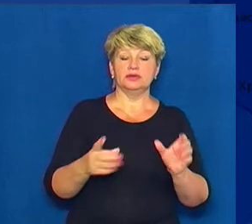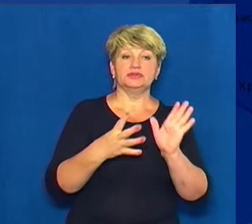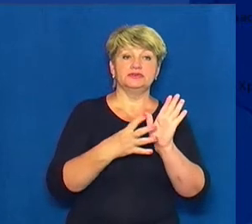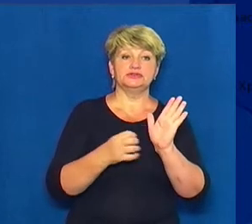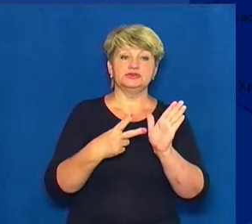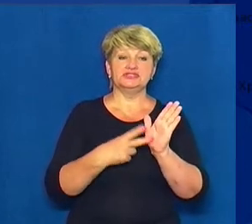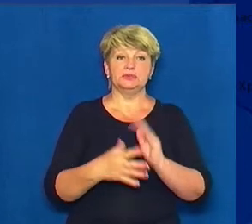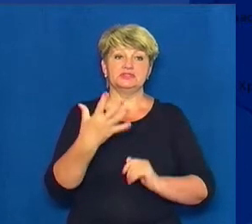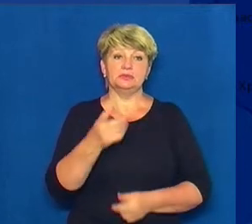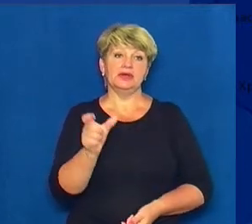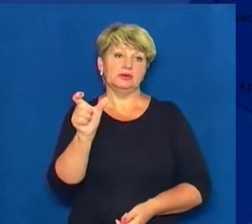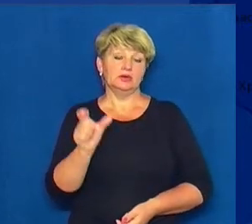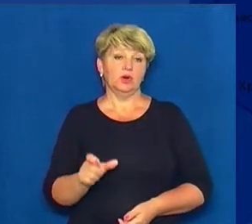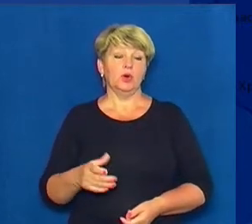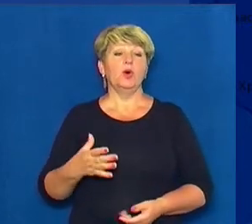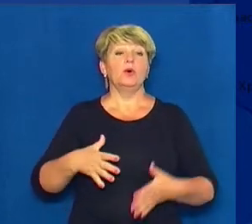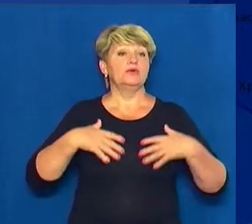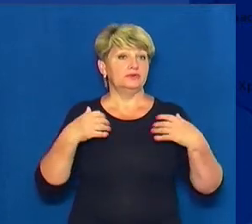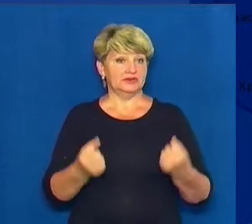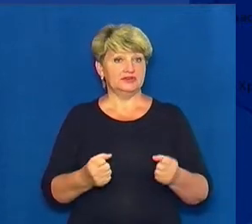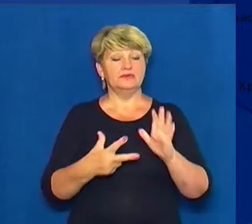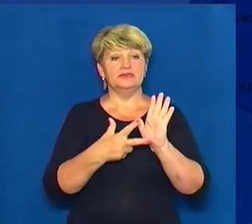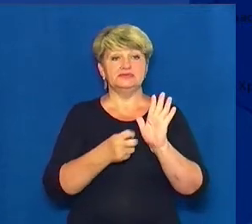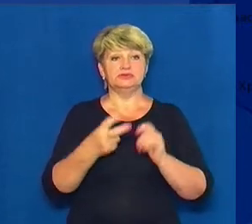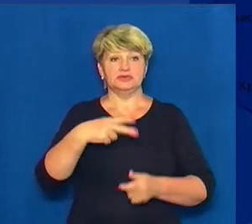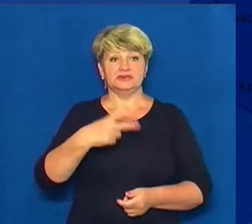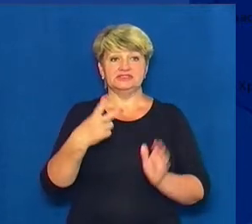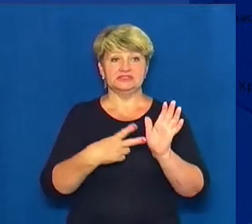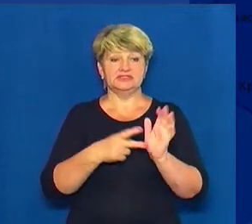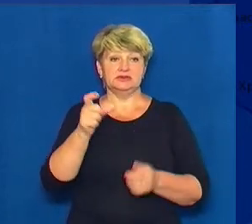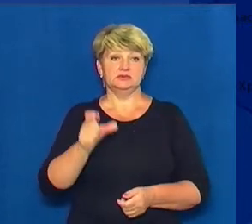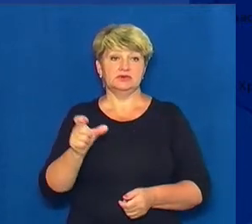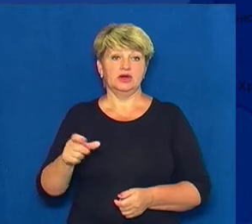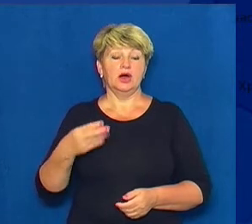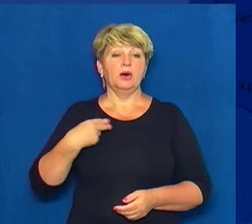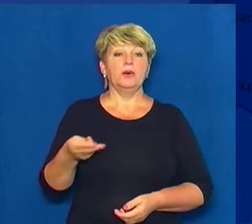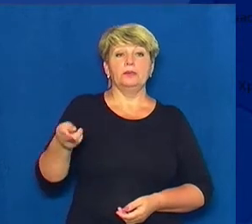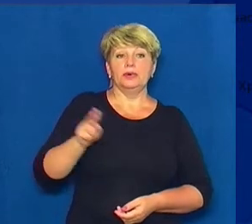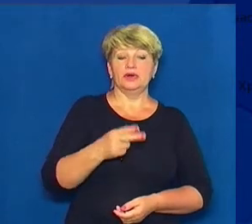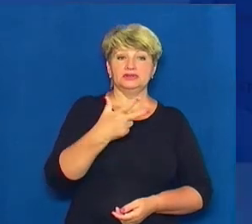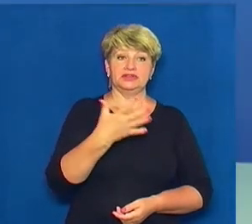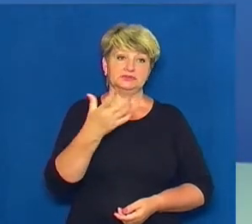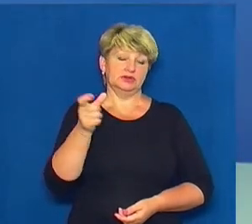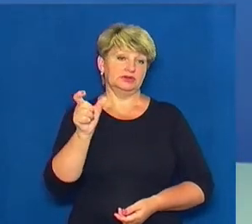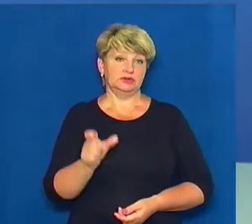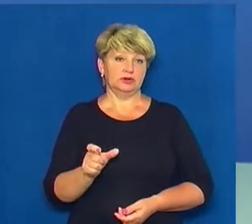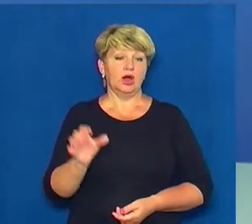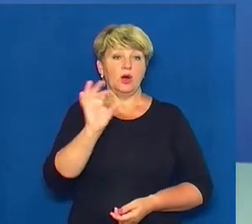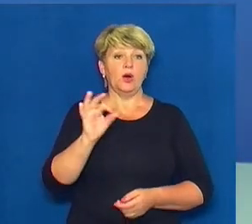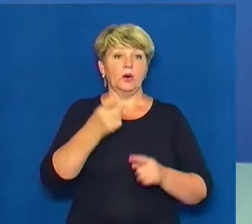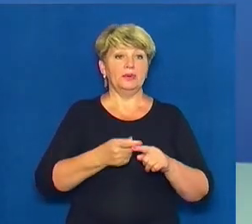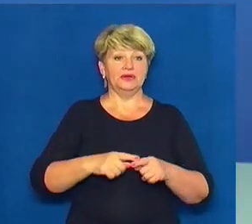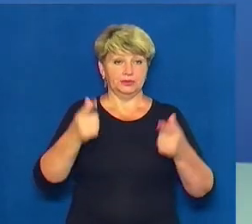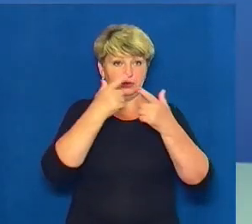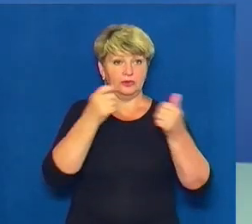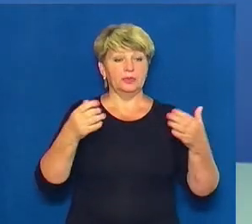975. Здолали хворобу 827 черкащан, летальних випадків – 35. Про це повідомила